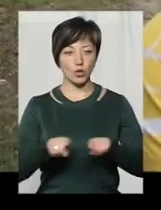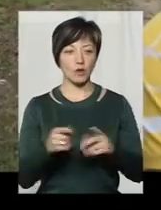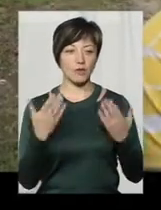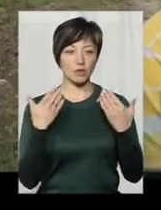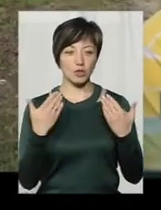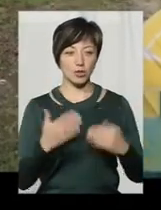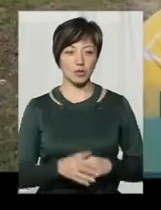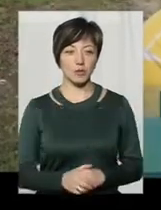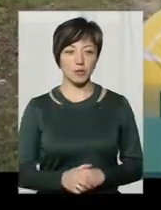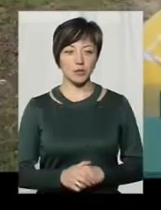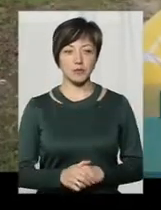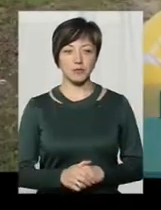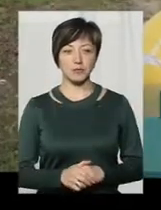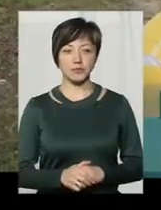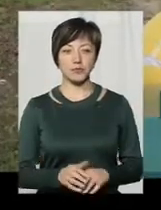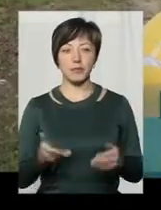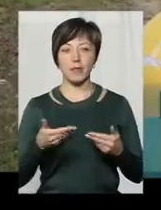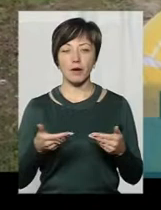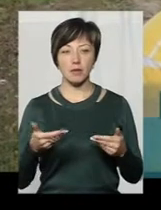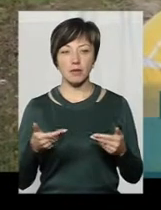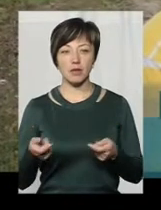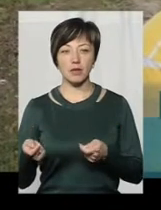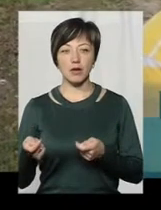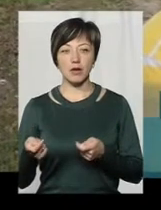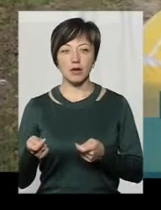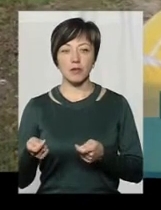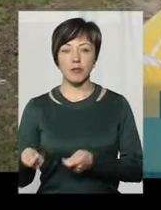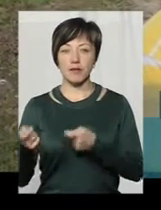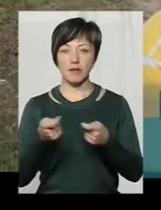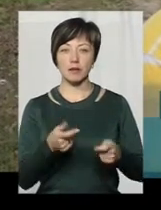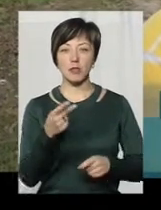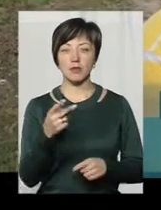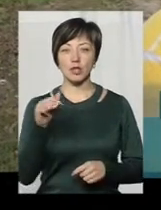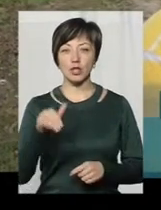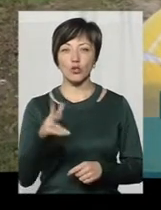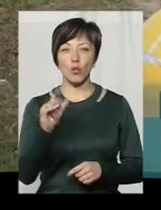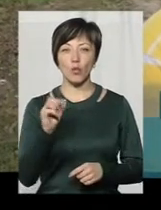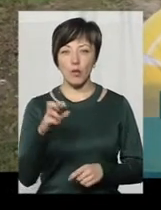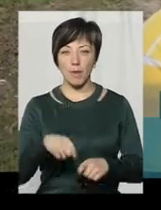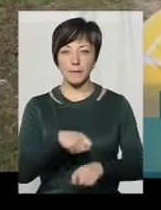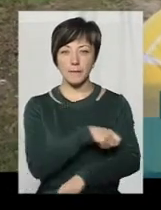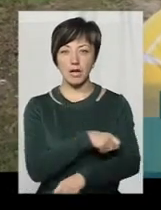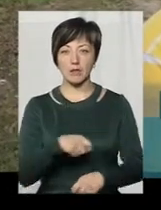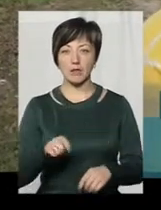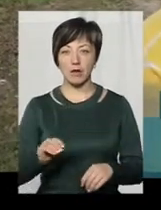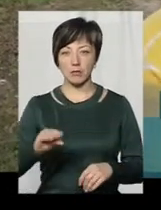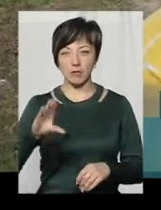достали десь з півтори тисячі кубічних метрів на мулу. Це багато,